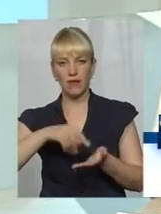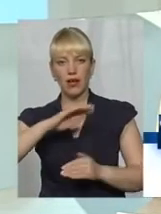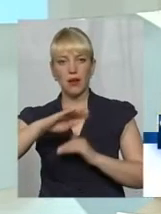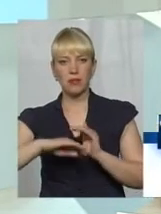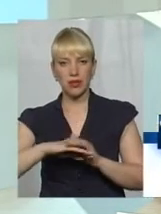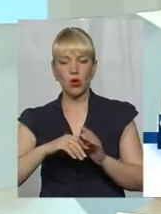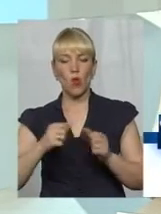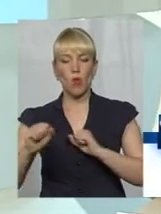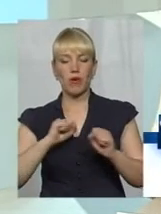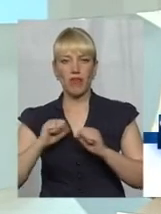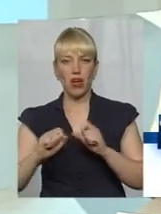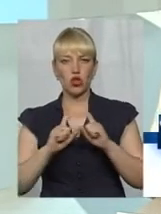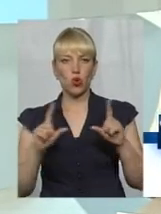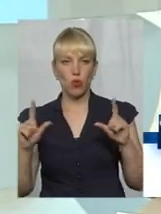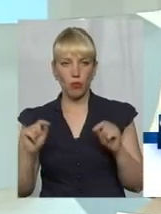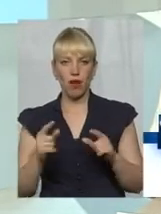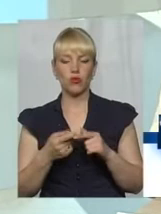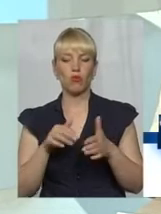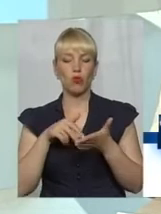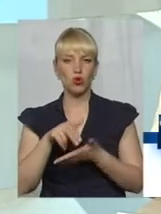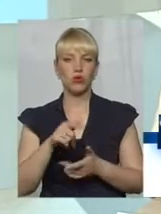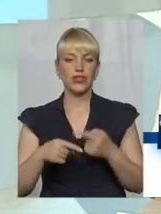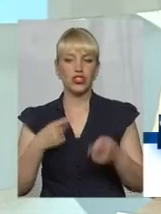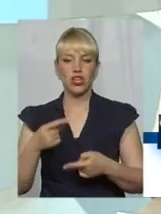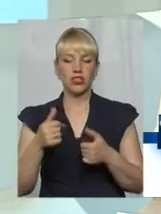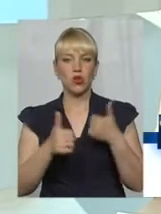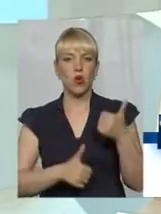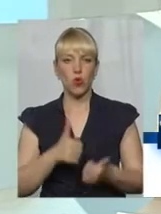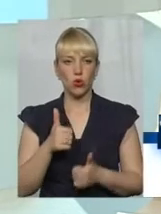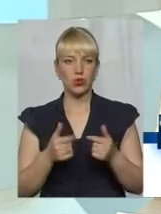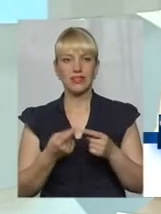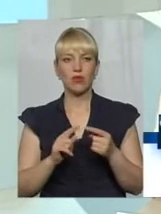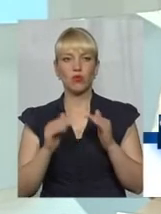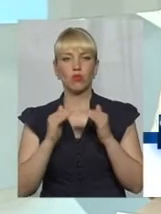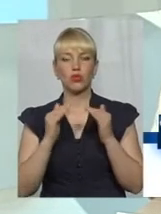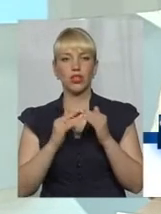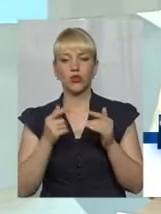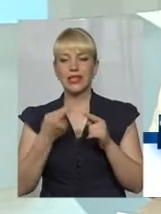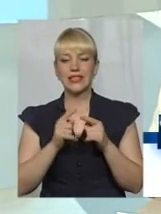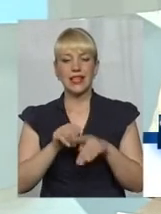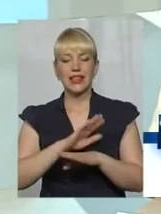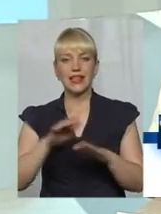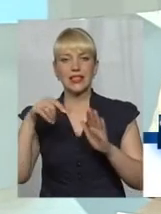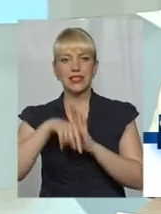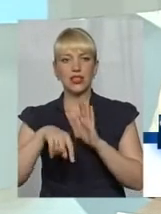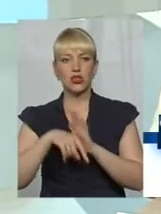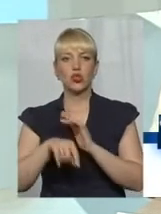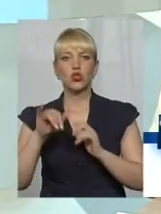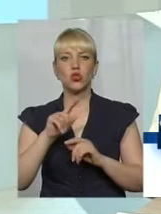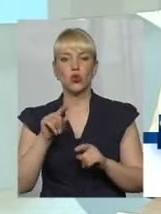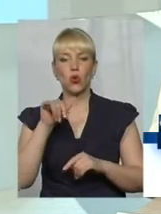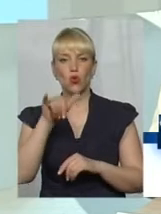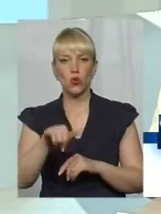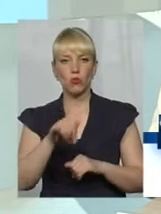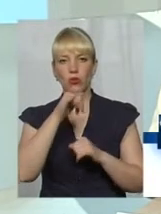компанію або пройшов через конкурс, в цьому будинку це не значить, що в ньому не можна створити ОСББ. Є в